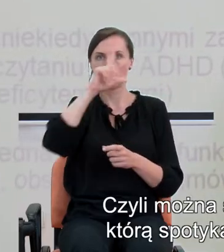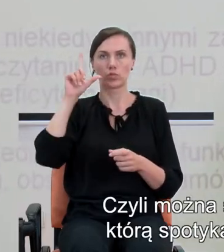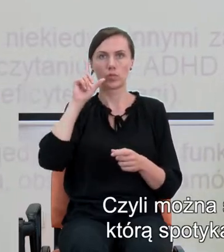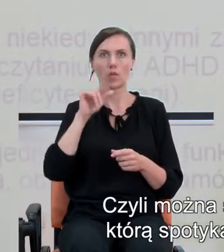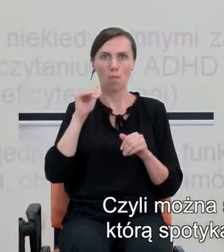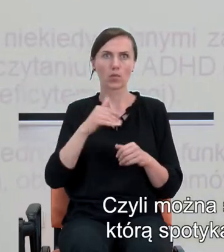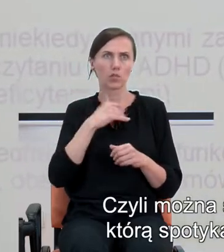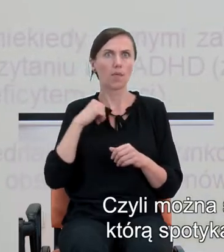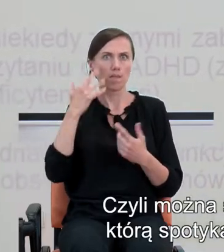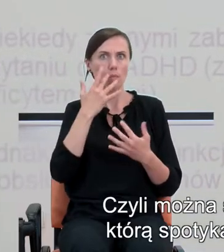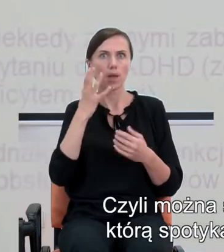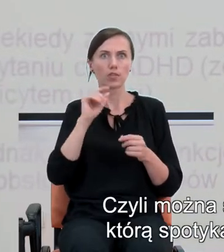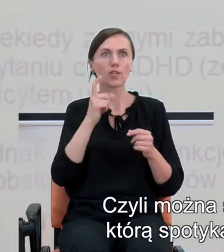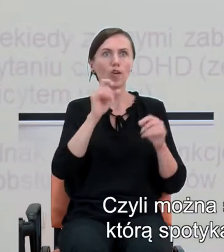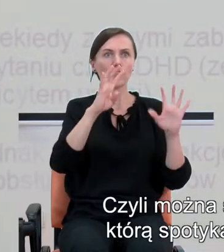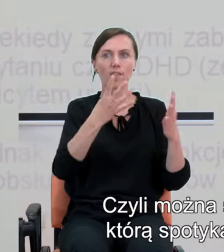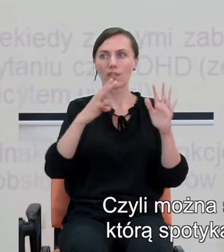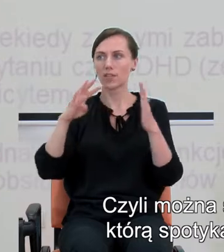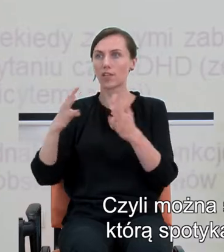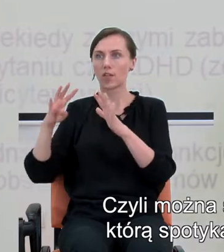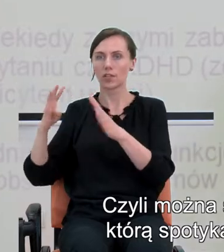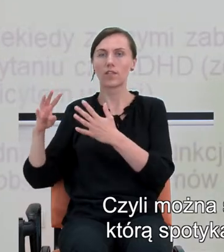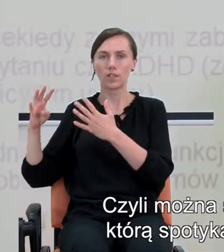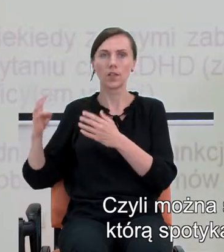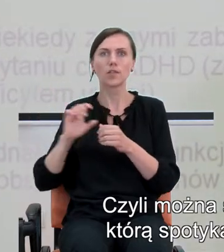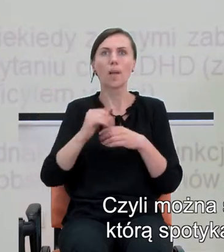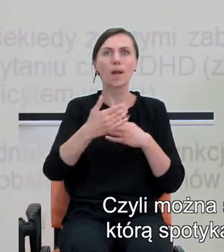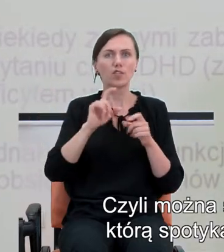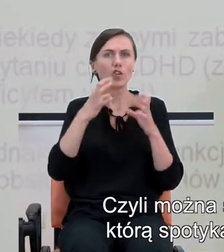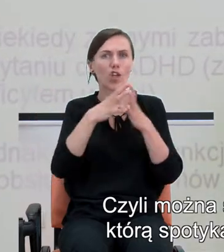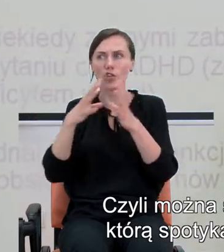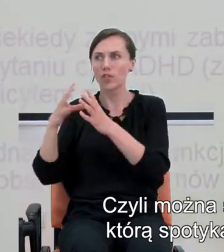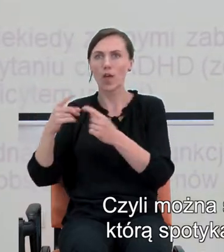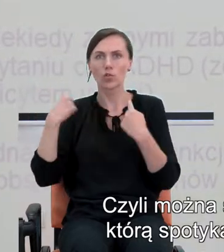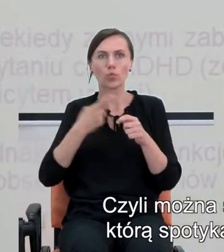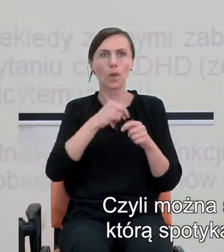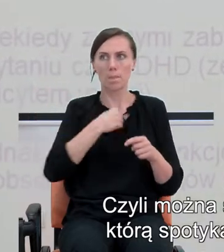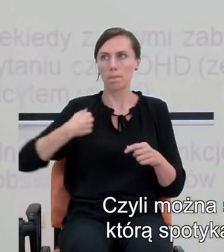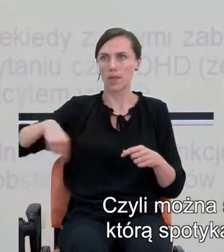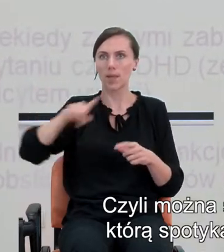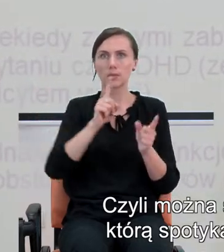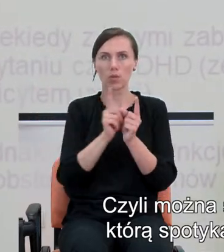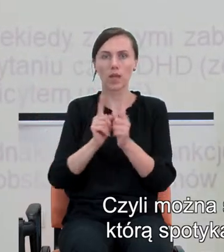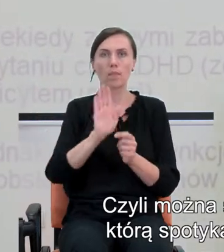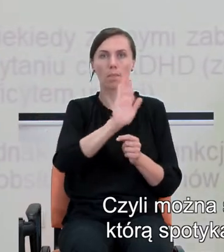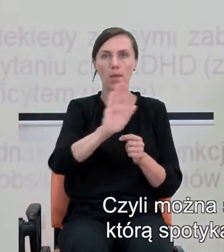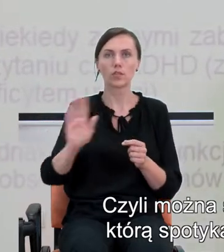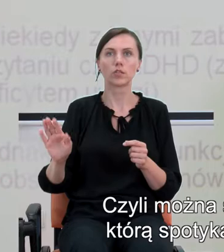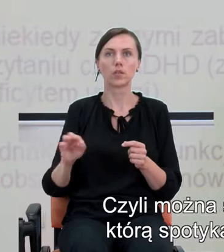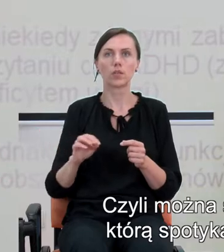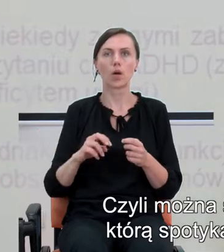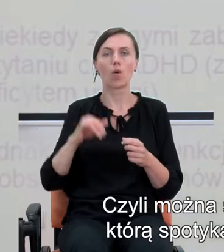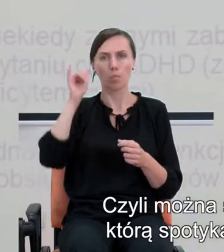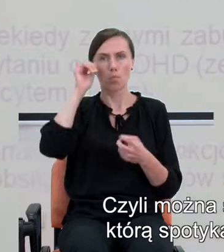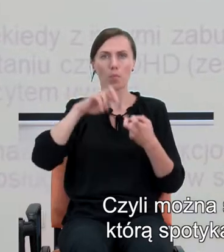można sobie wyobrazić, że prawie co dziesiąta osoba, którą spotykamy, będzie mieć